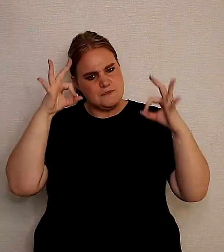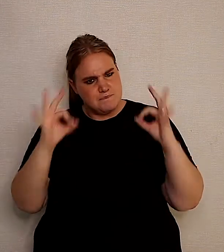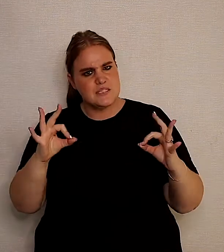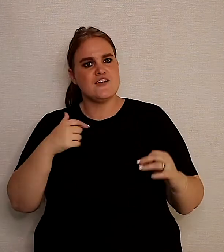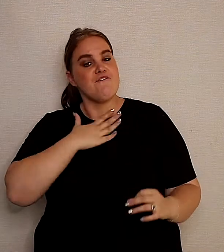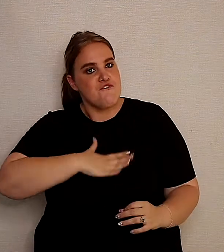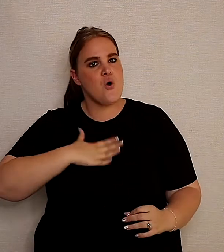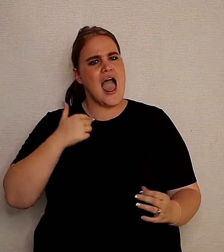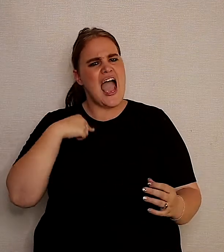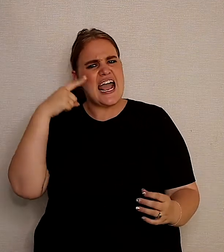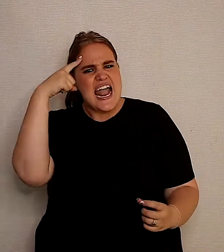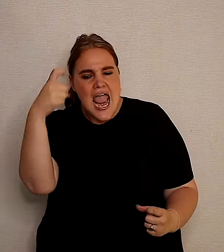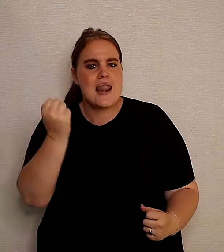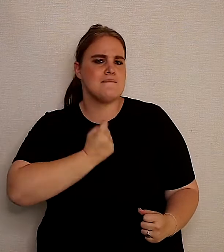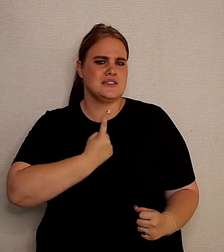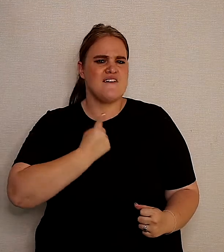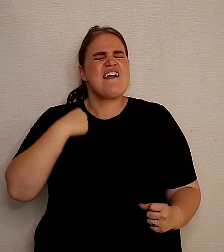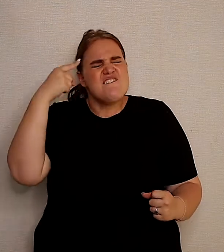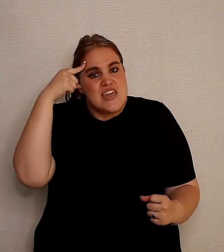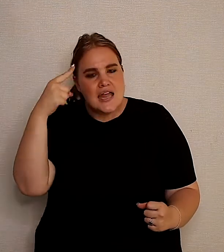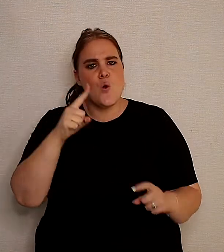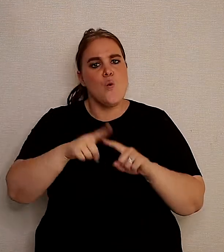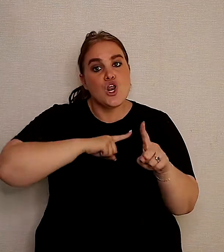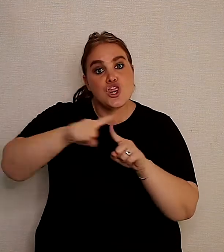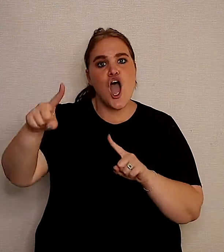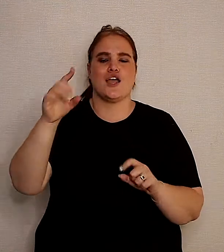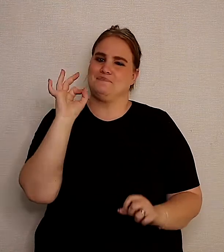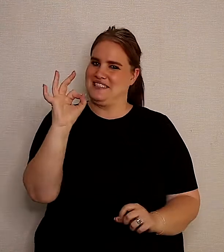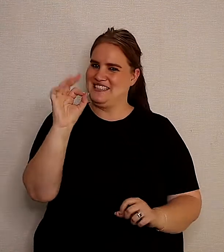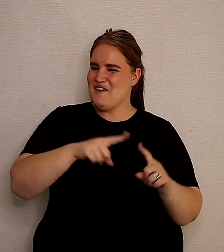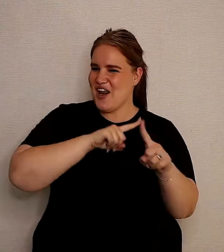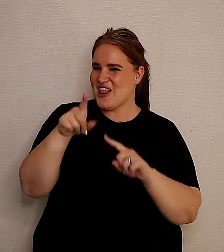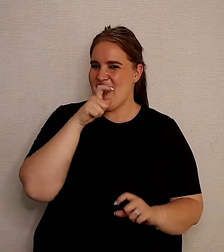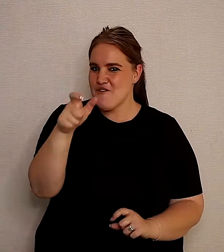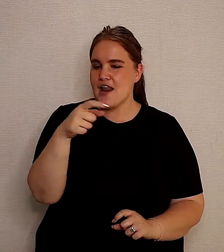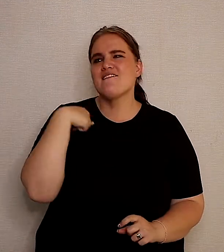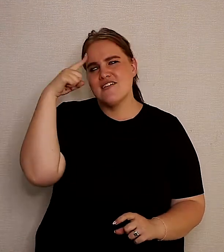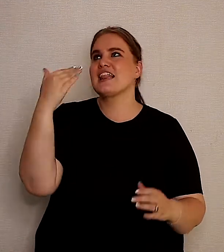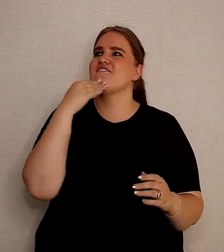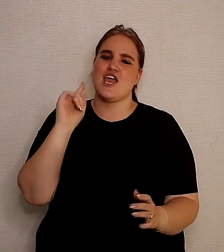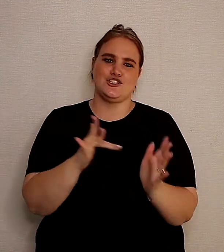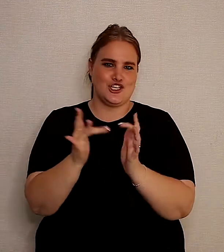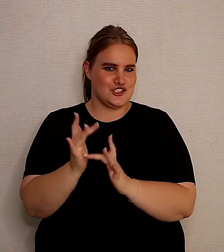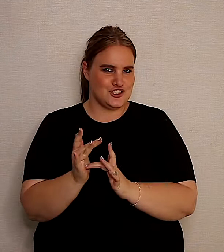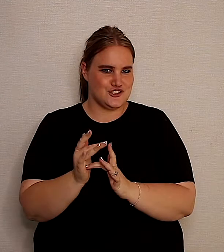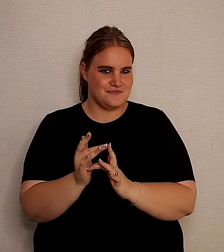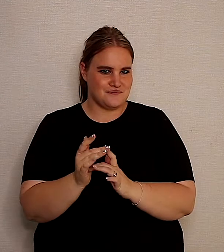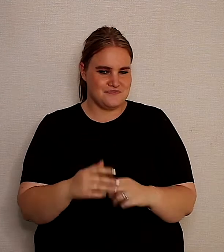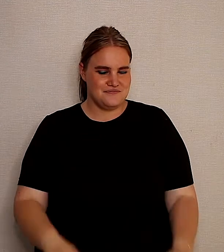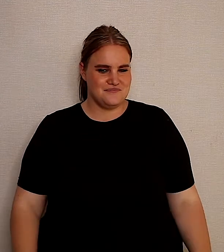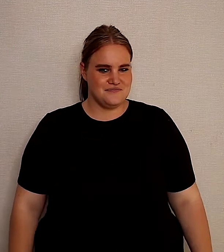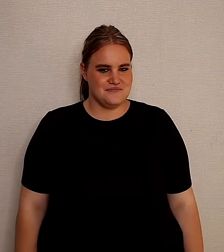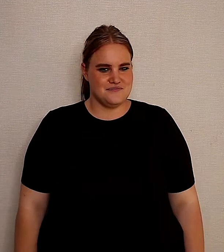met alle oor drevendheid en met oortuiging, dit is die woord wat ek soek, kan sê, wie hy is. Kom ons lees saam 1 Petrus